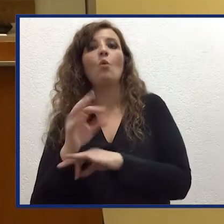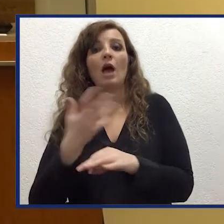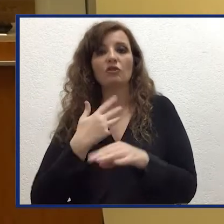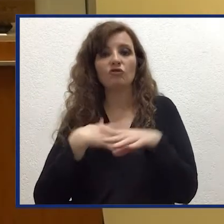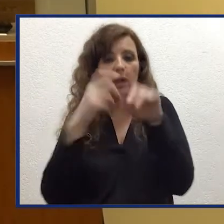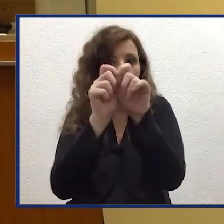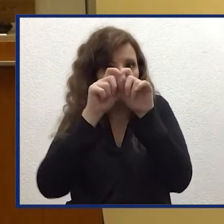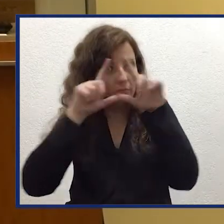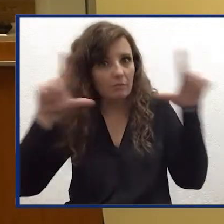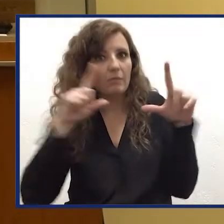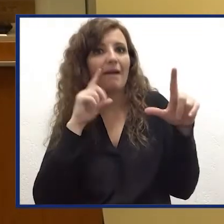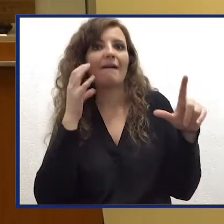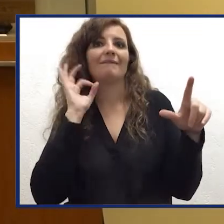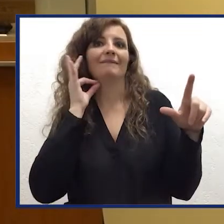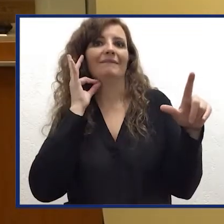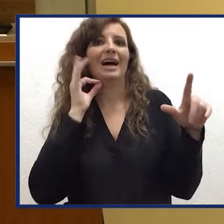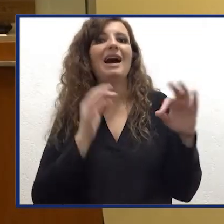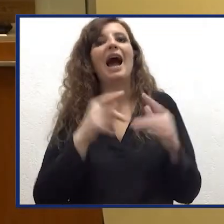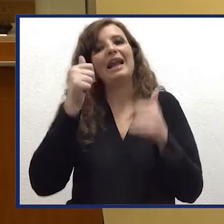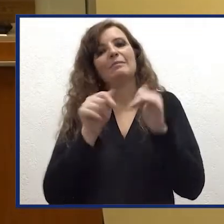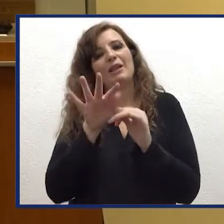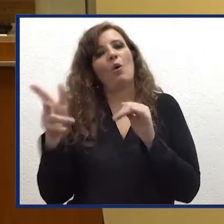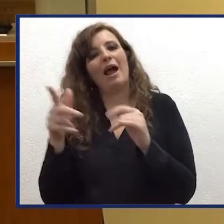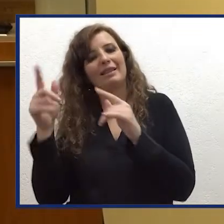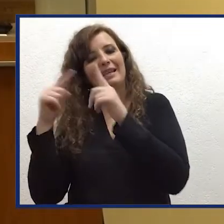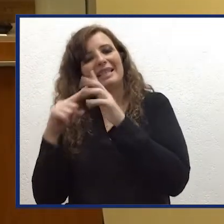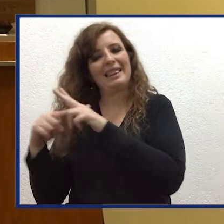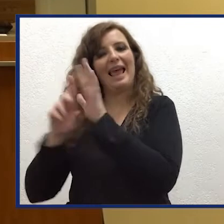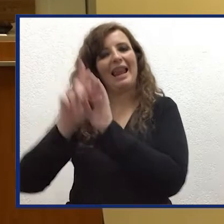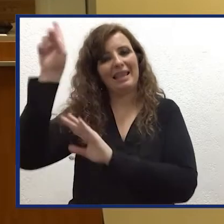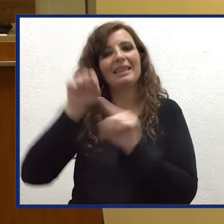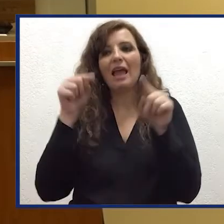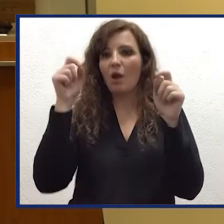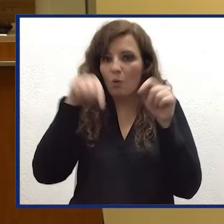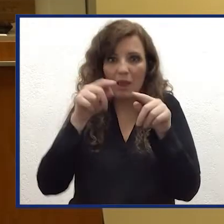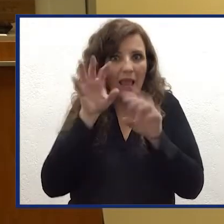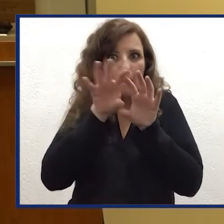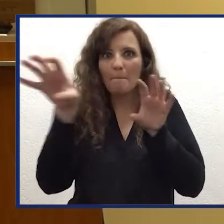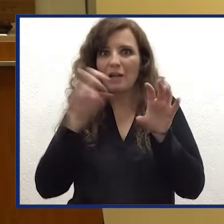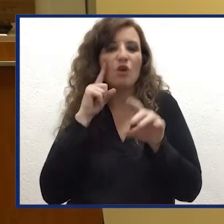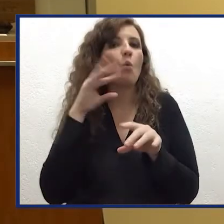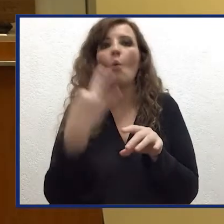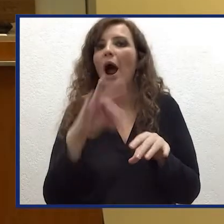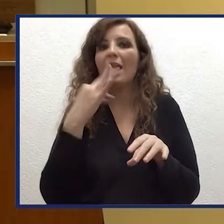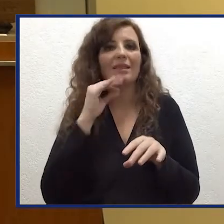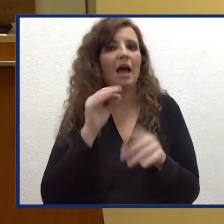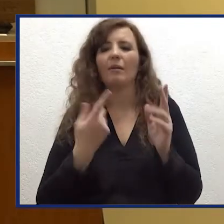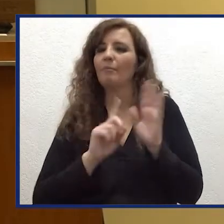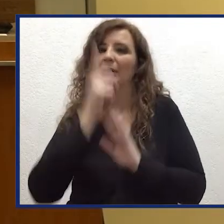offrono una risoluzione spaziale molto più spinta, per esempio rispetto all'AvHR, 30 metri rispetto a un chilometro